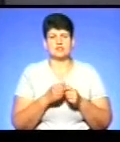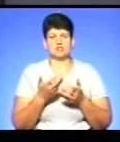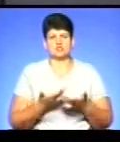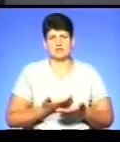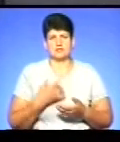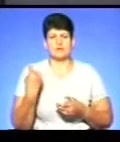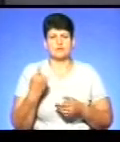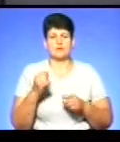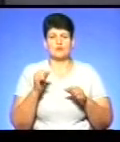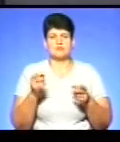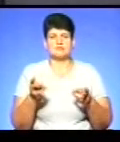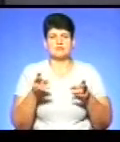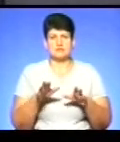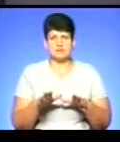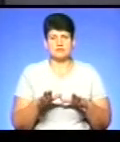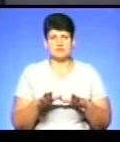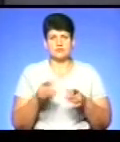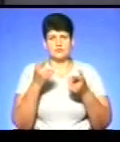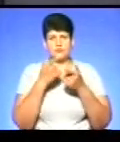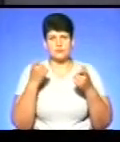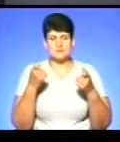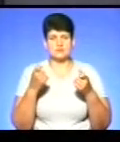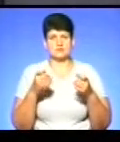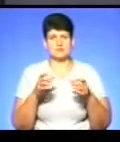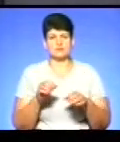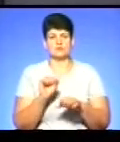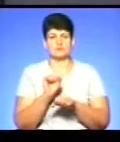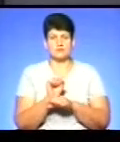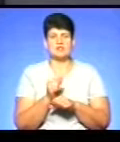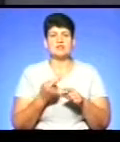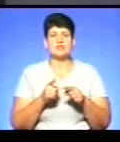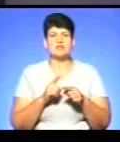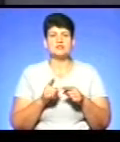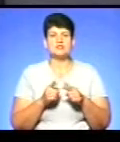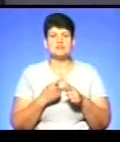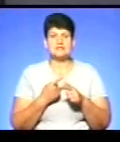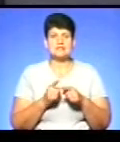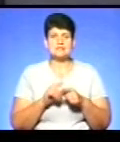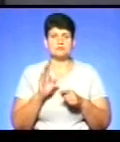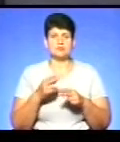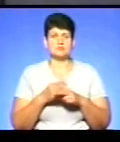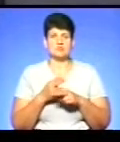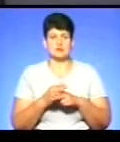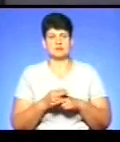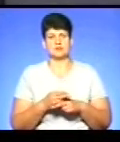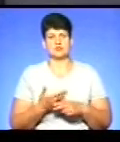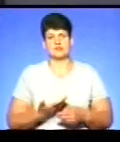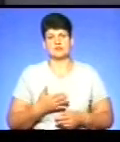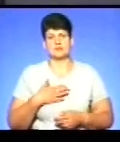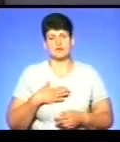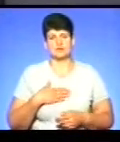залишитися в інформаційному вакуумі, і чи це загалом загрожує жителям нашого регіону після вимкнення